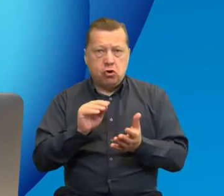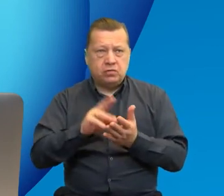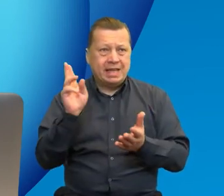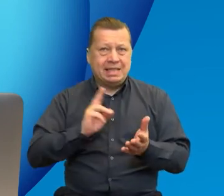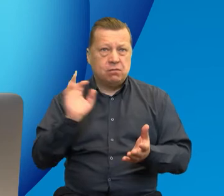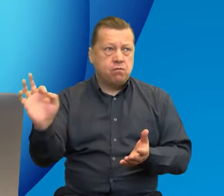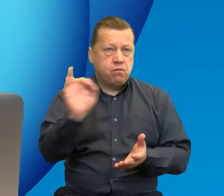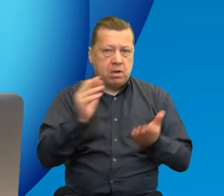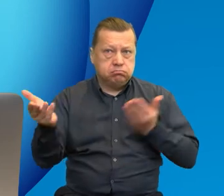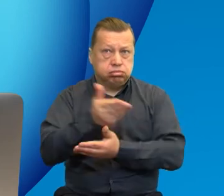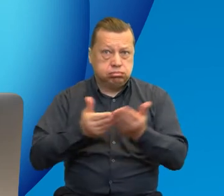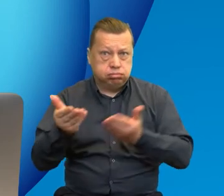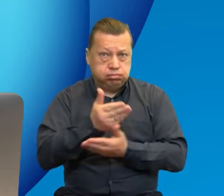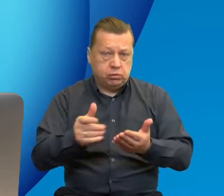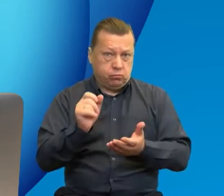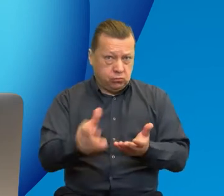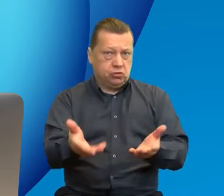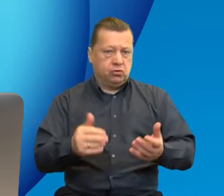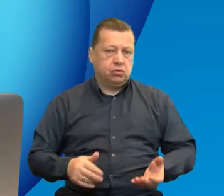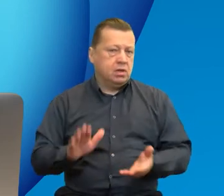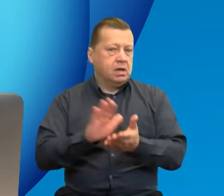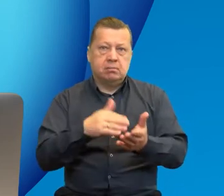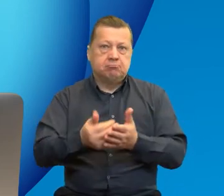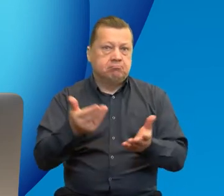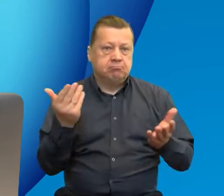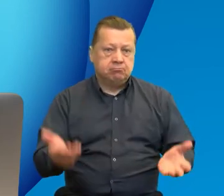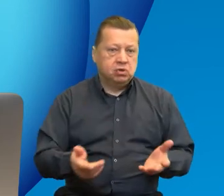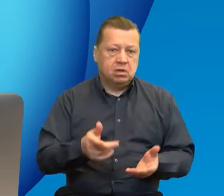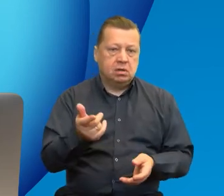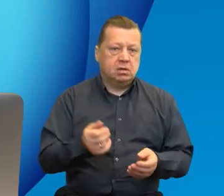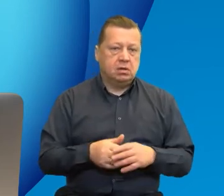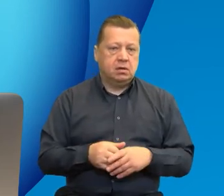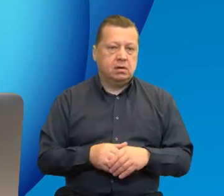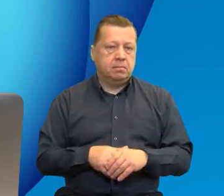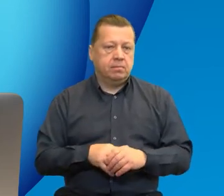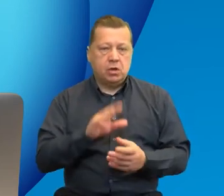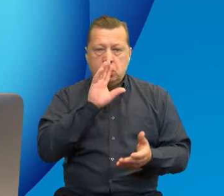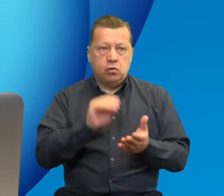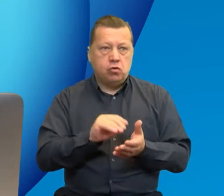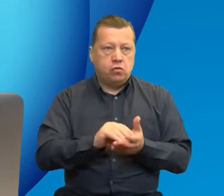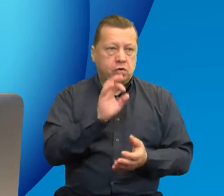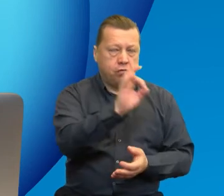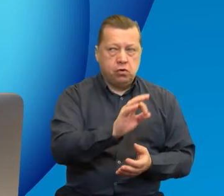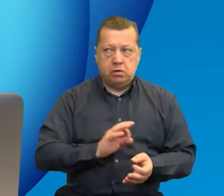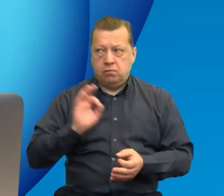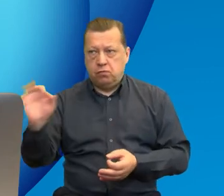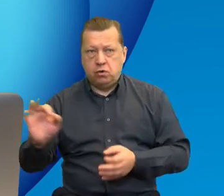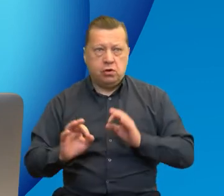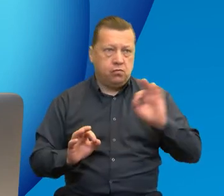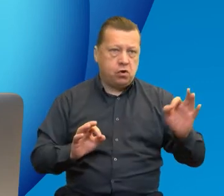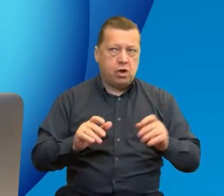instytucjami, po to, żeby na przykład wymienić się danymi doświadczeniami, czy też